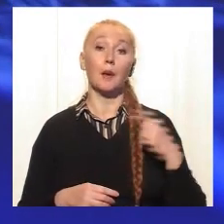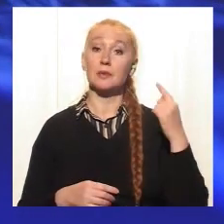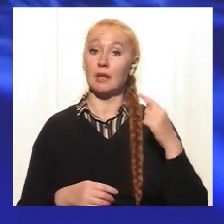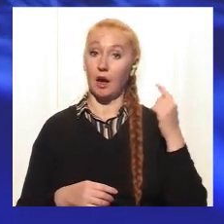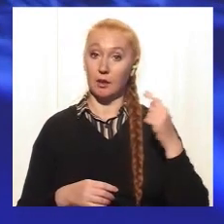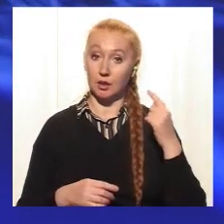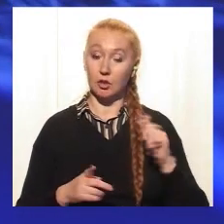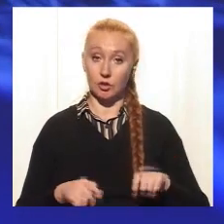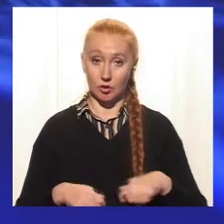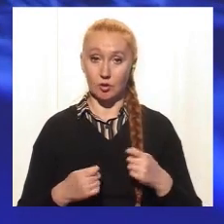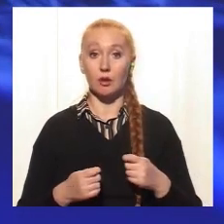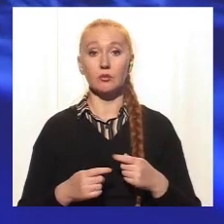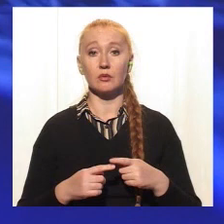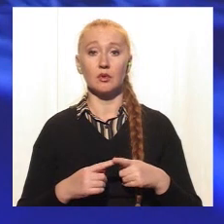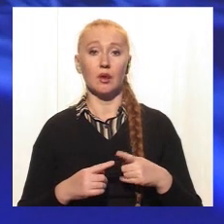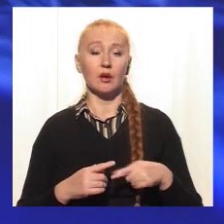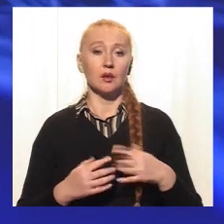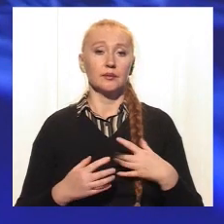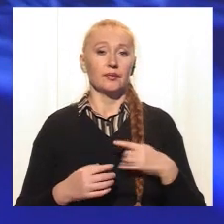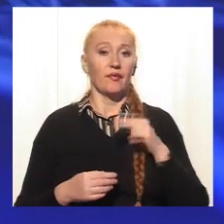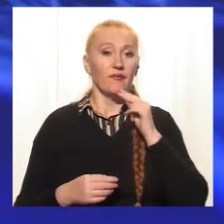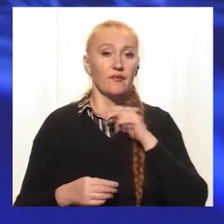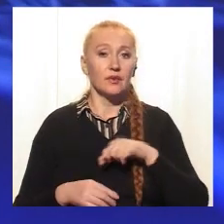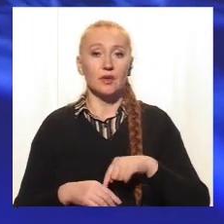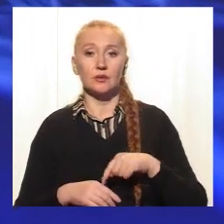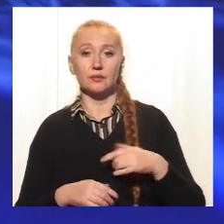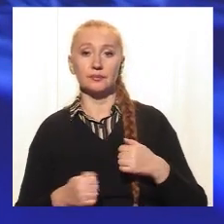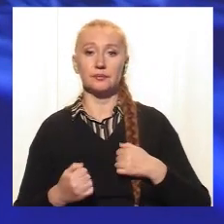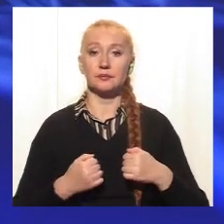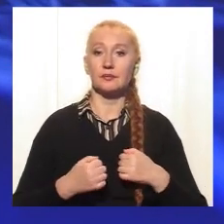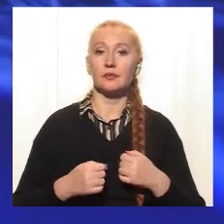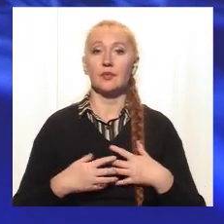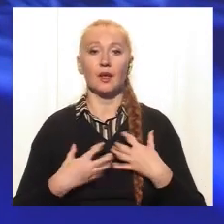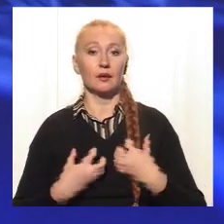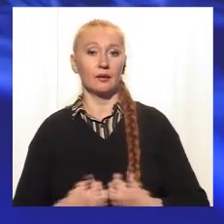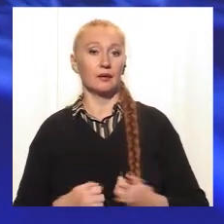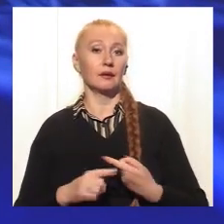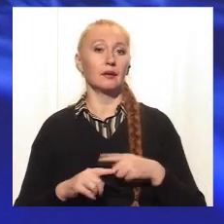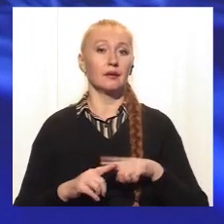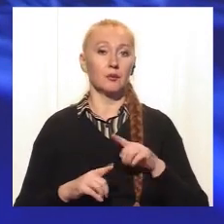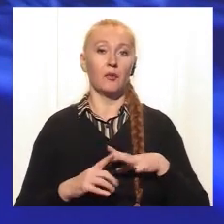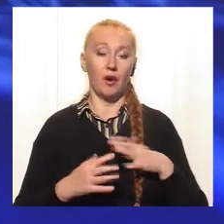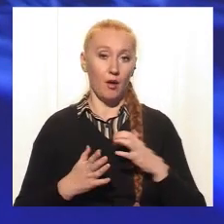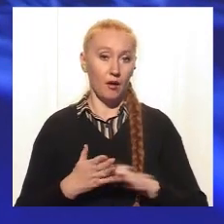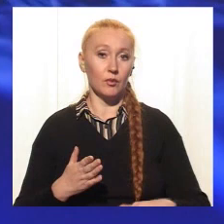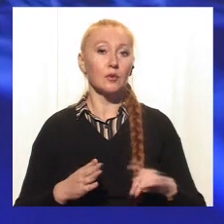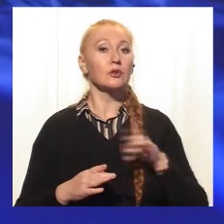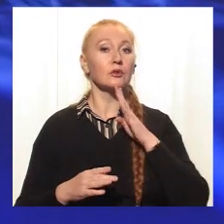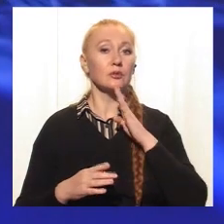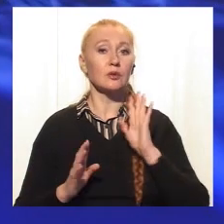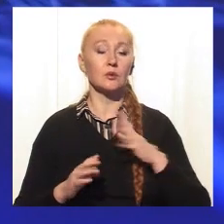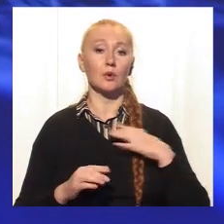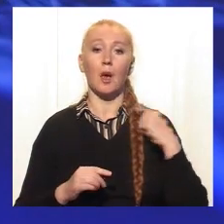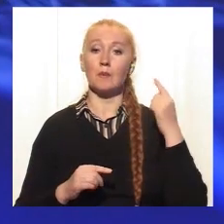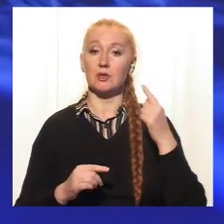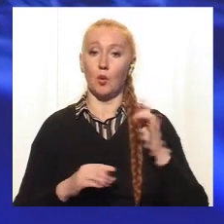психологические нарушения, она испытывает чувство вины потом после этого аборта. У меня даже бывают женщины, которых я